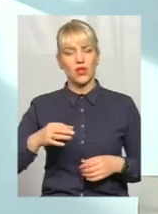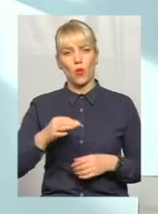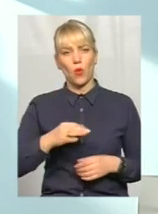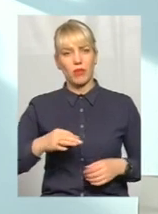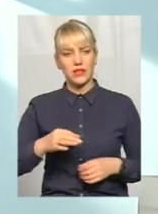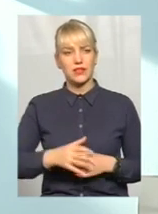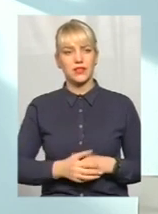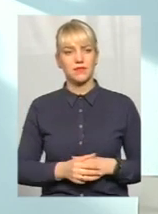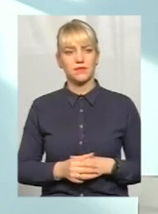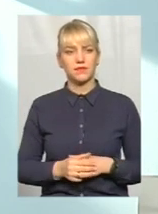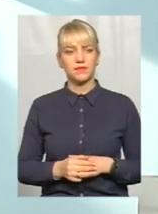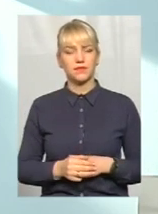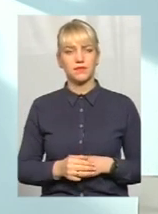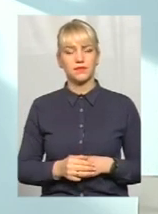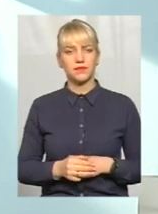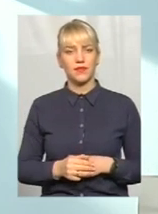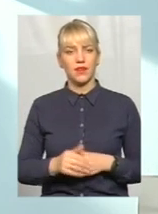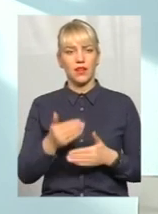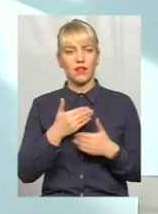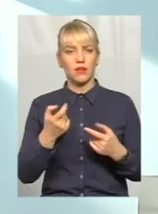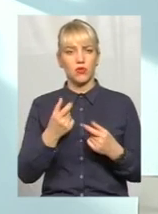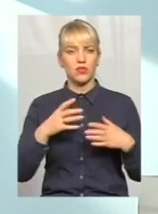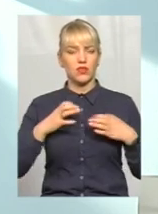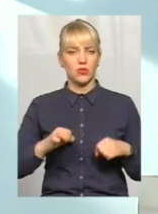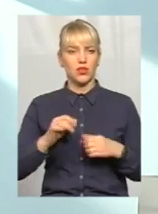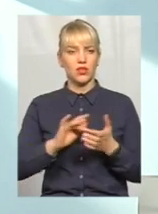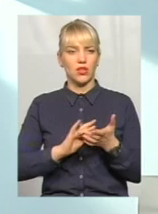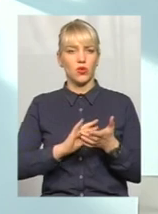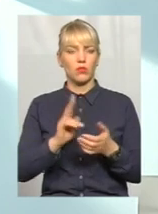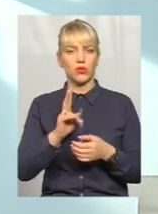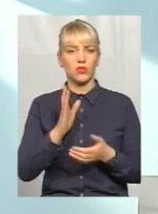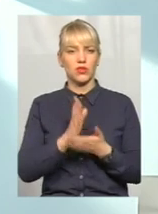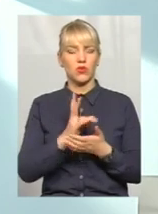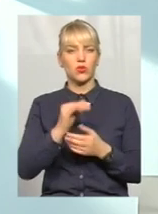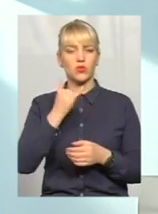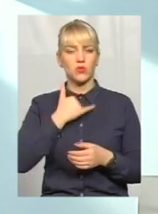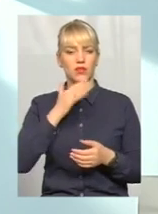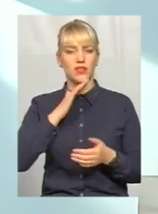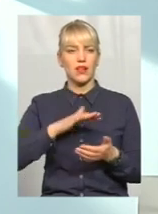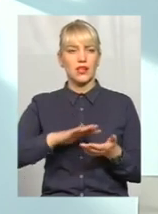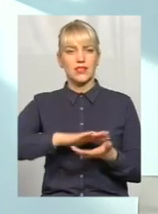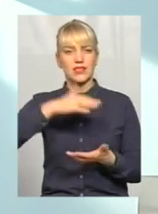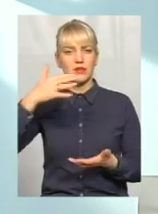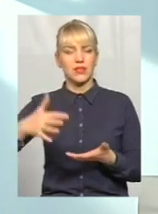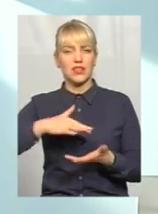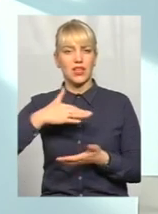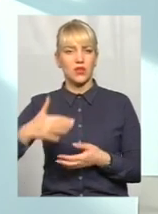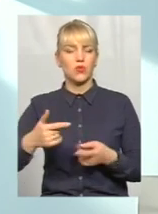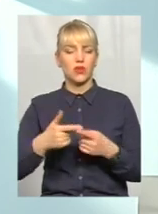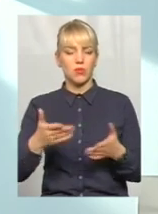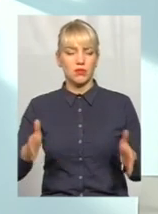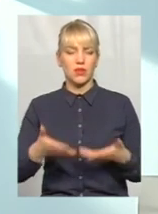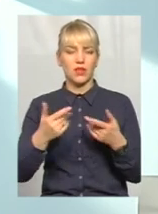нам трошки були надоїли роми, які знаходились в нас на смітнику, і ми підняли це питання на рівні